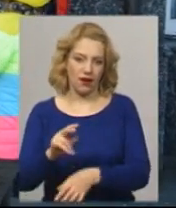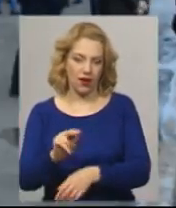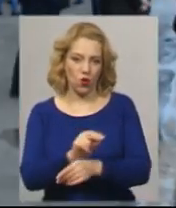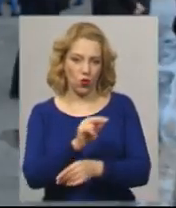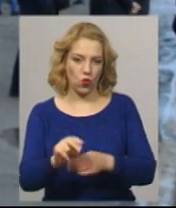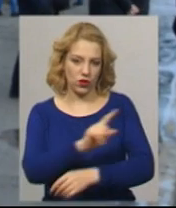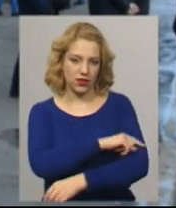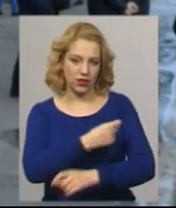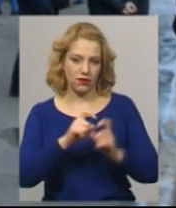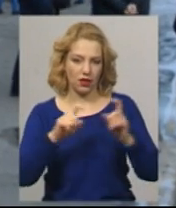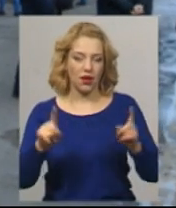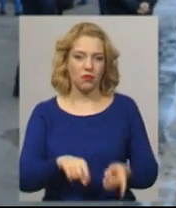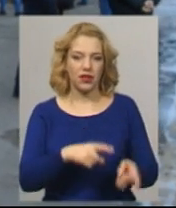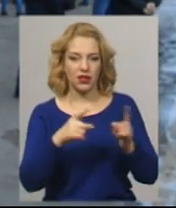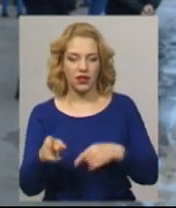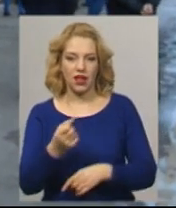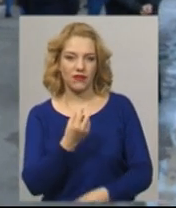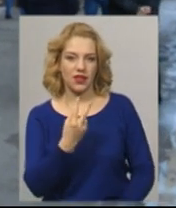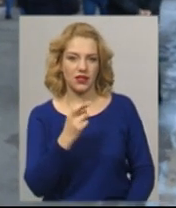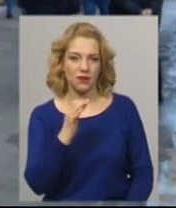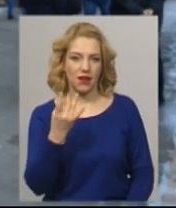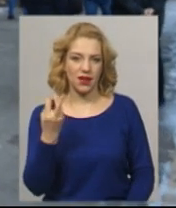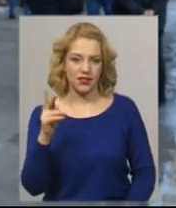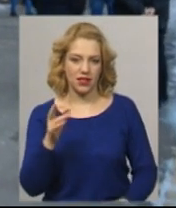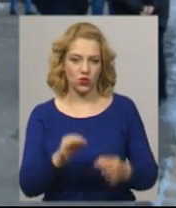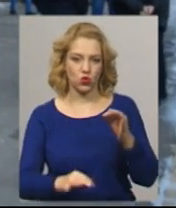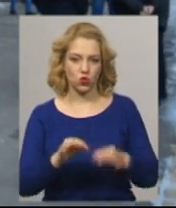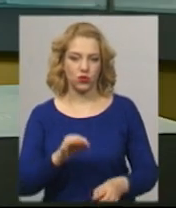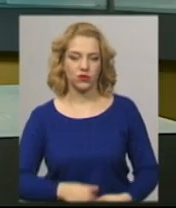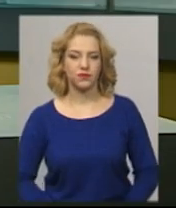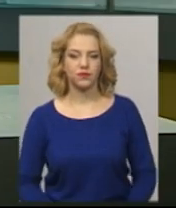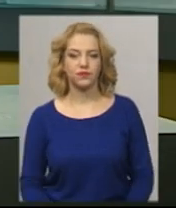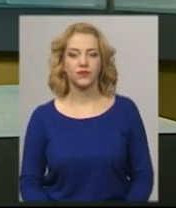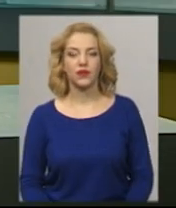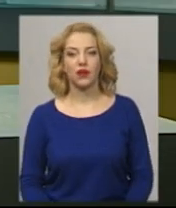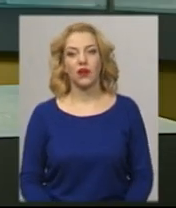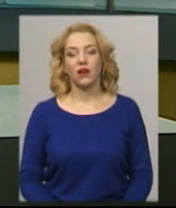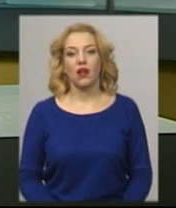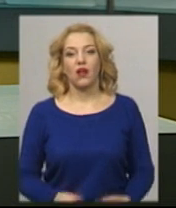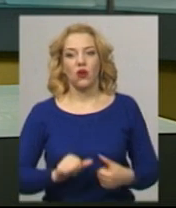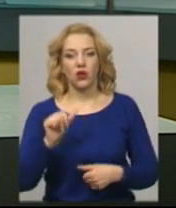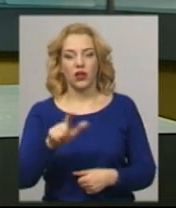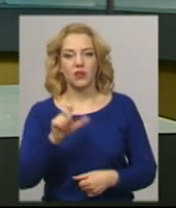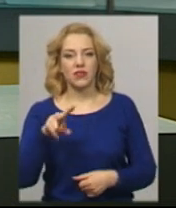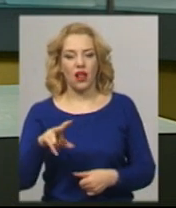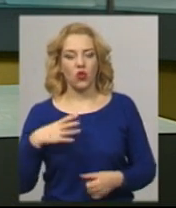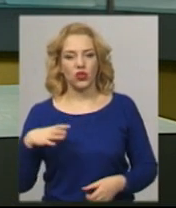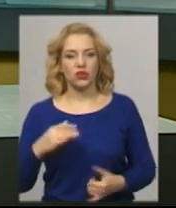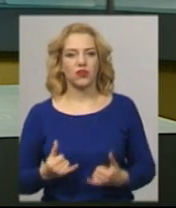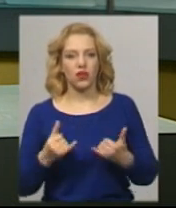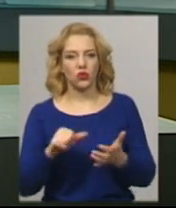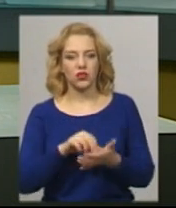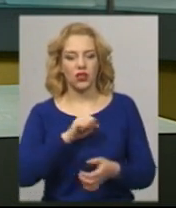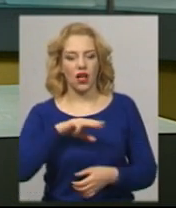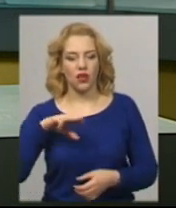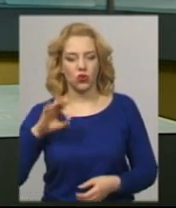березня. Анастасія Збродова, Андрій Гуман. Новини на Суспільному. Хмельницький. Окрімий зал очікування для учасників АТО